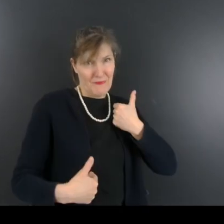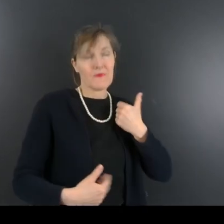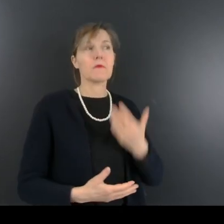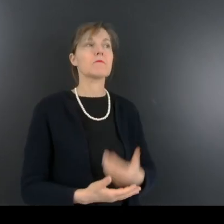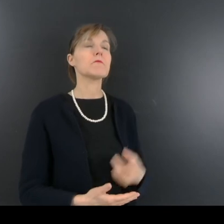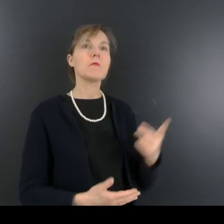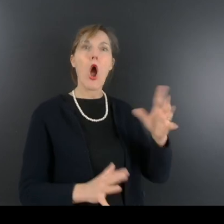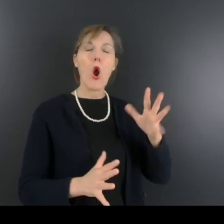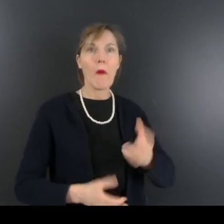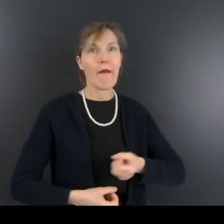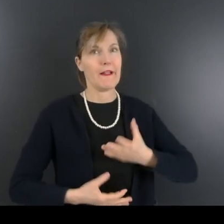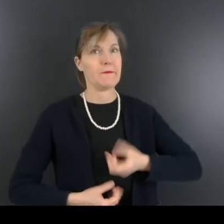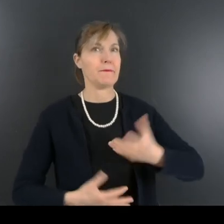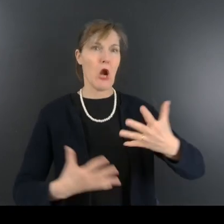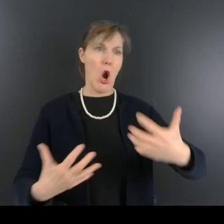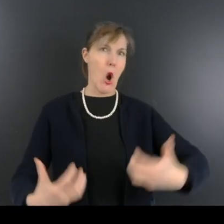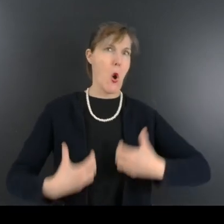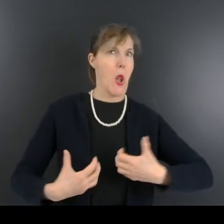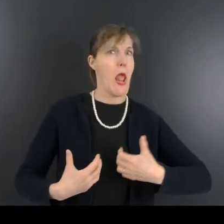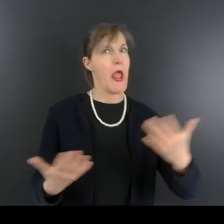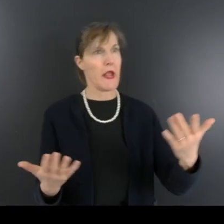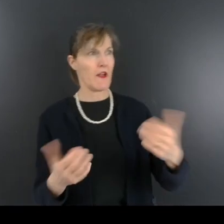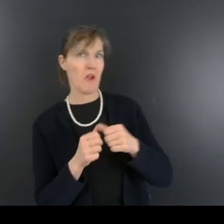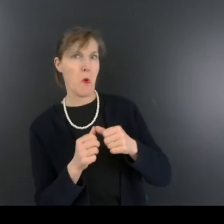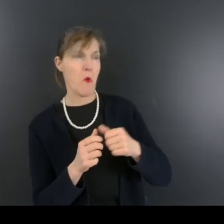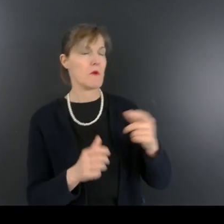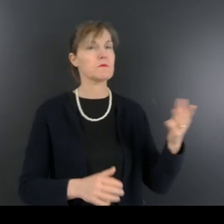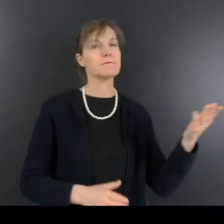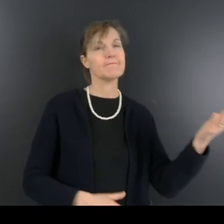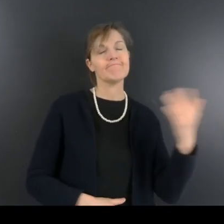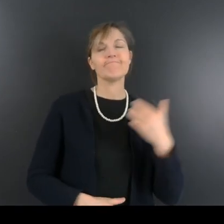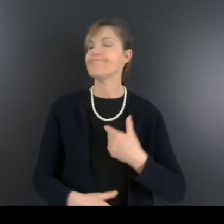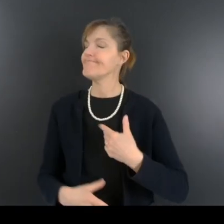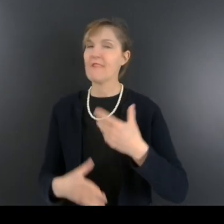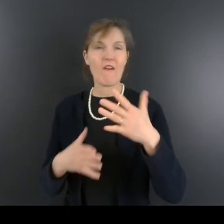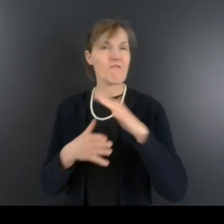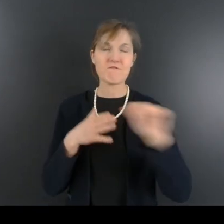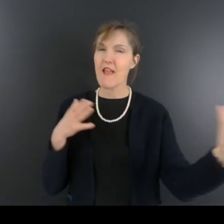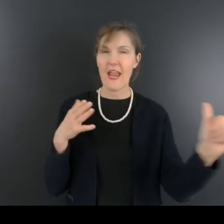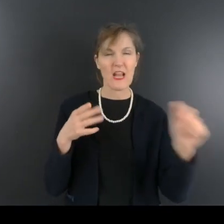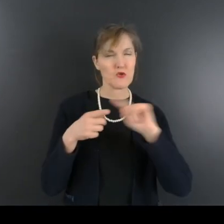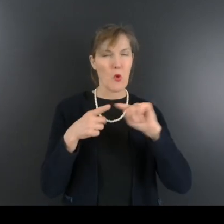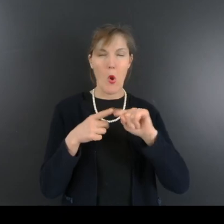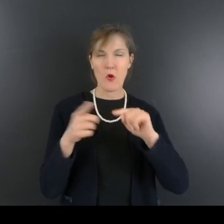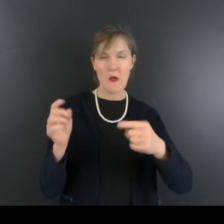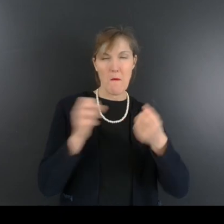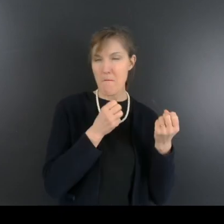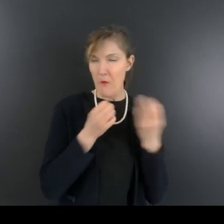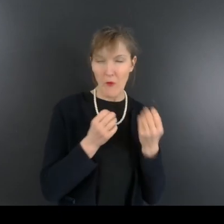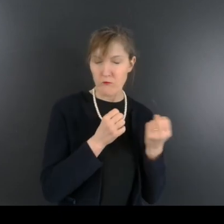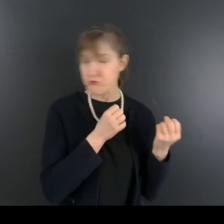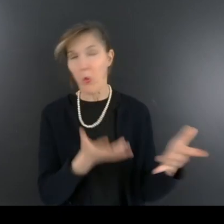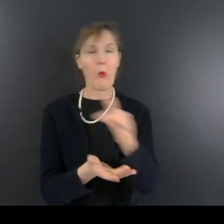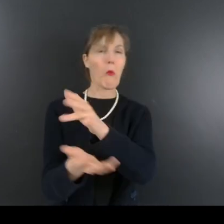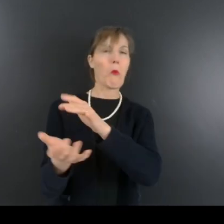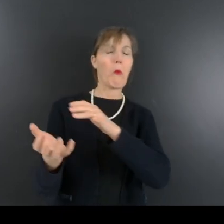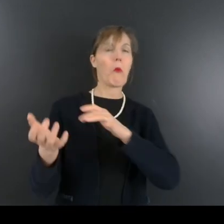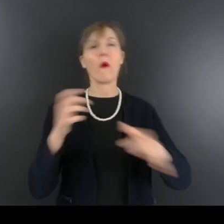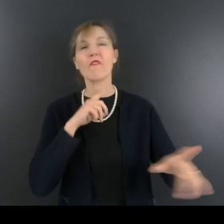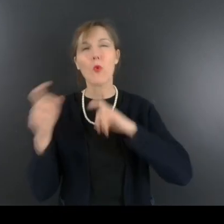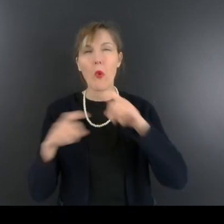exprimer sa colère contre les autres, il devenait l'auteur de troubles et il devenait violent.